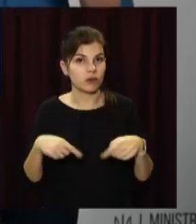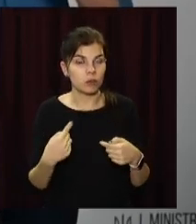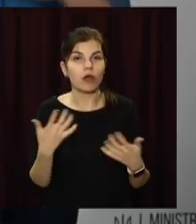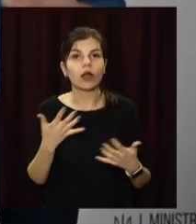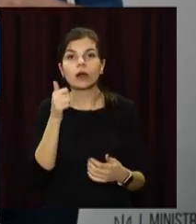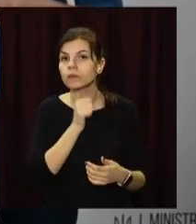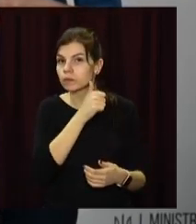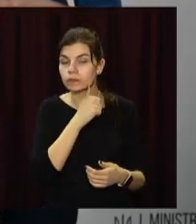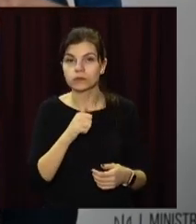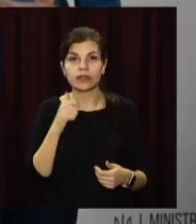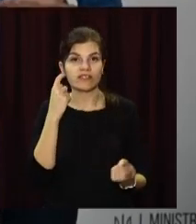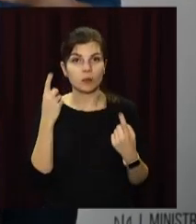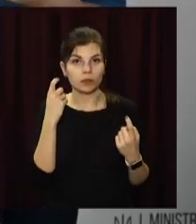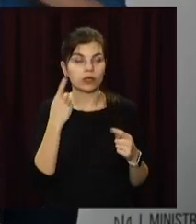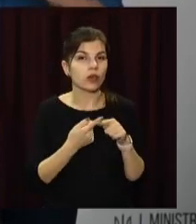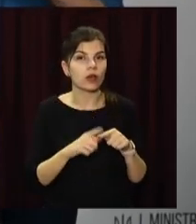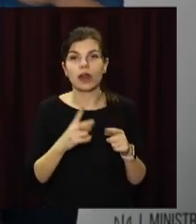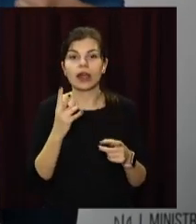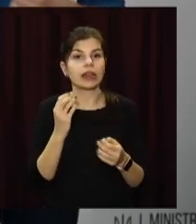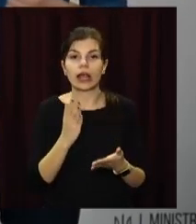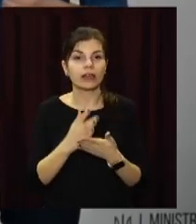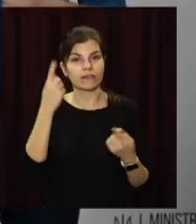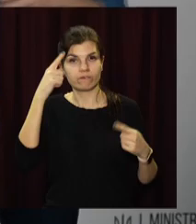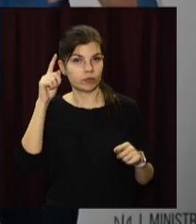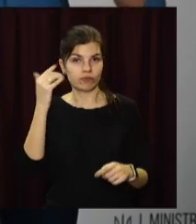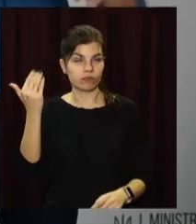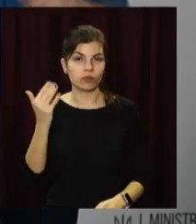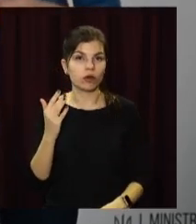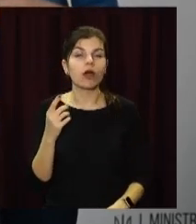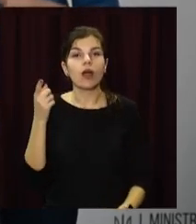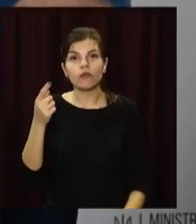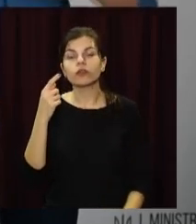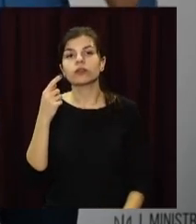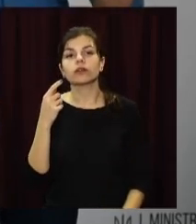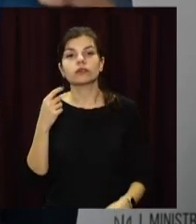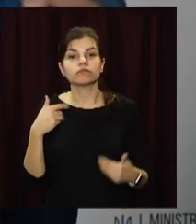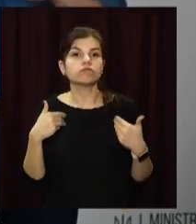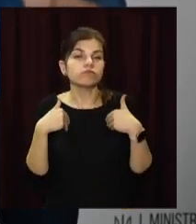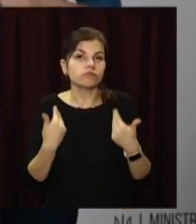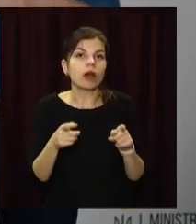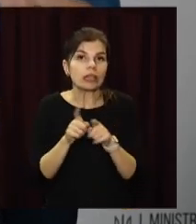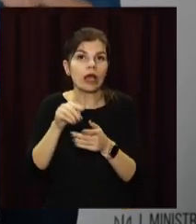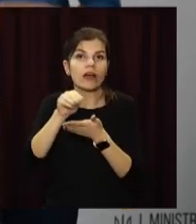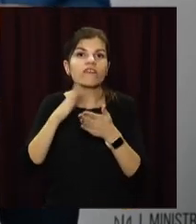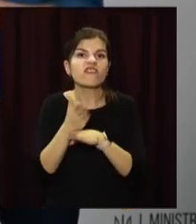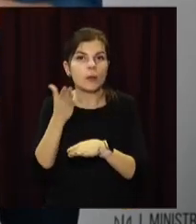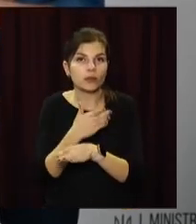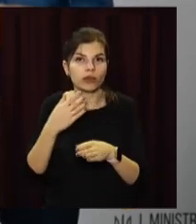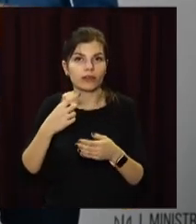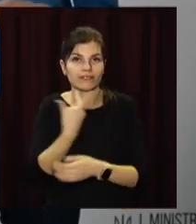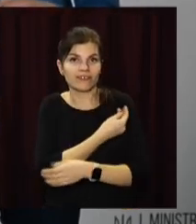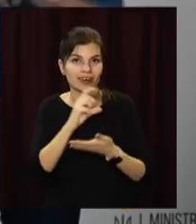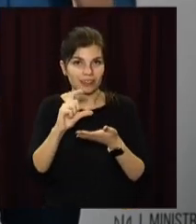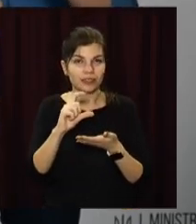конфіденційності, є зовсім непримхою Міністерства. Вони ініційовані саме виробниками вакцини. І за